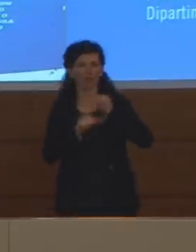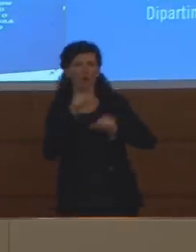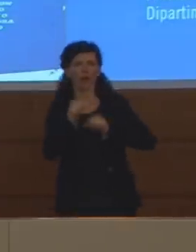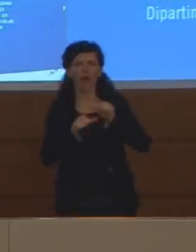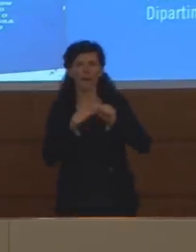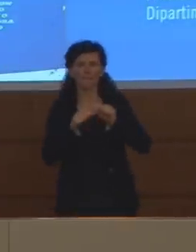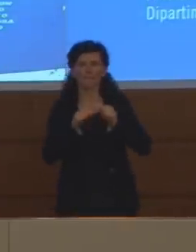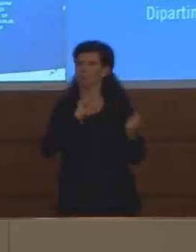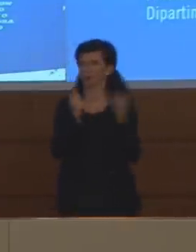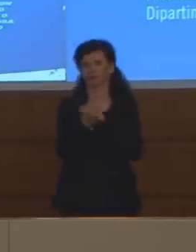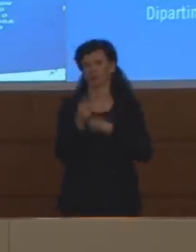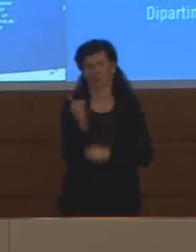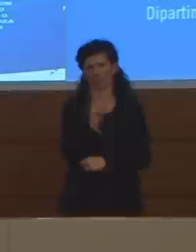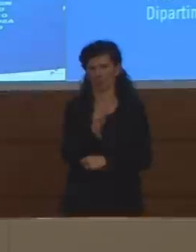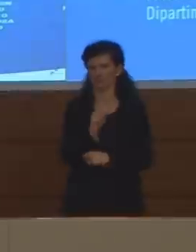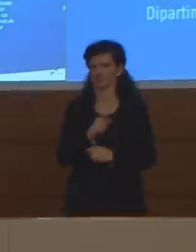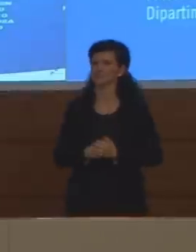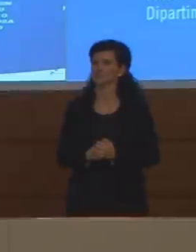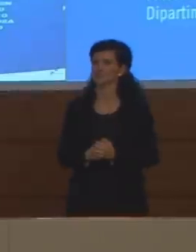sostanziale.